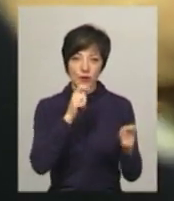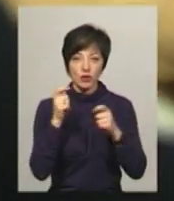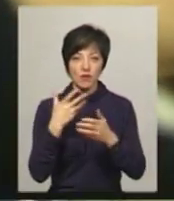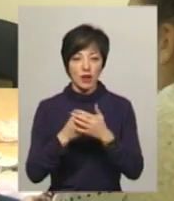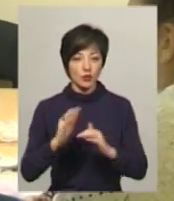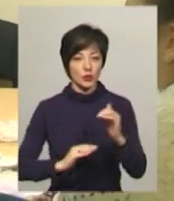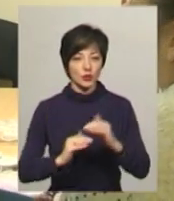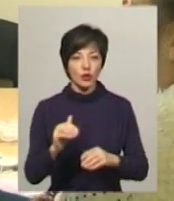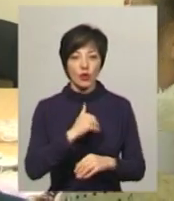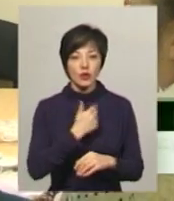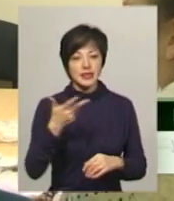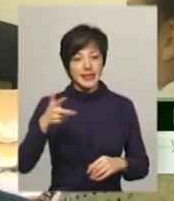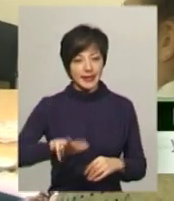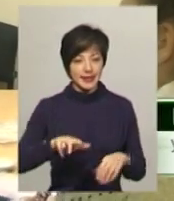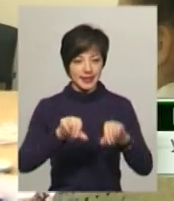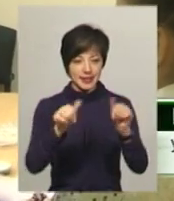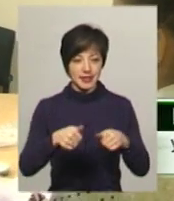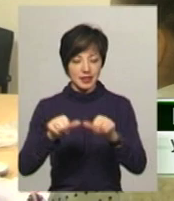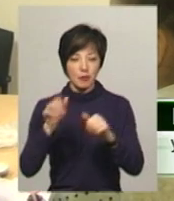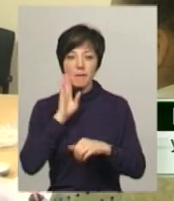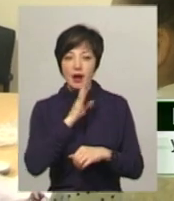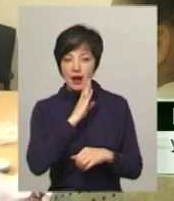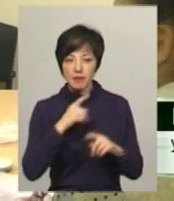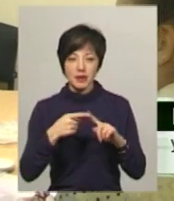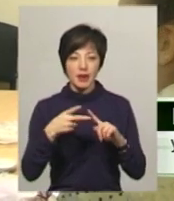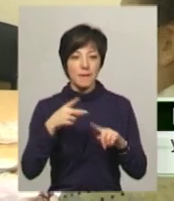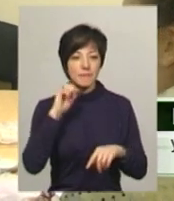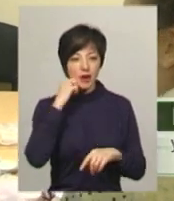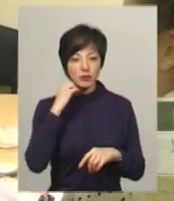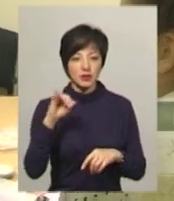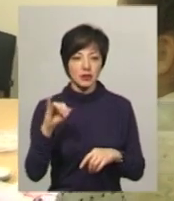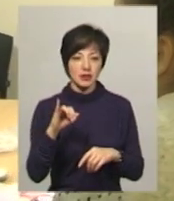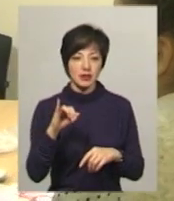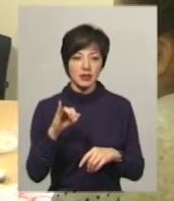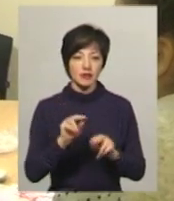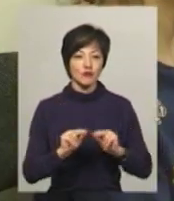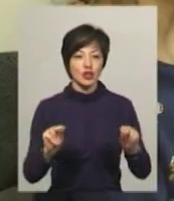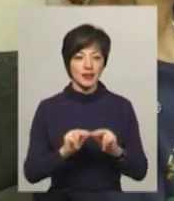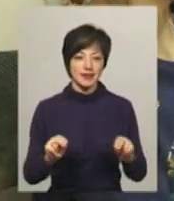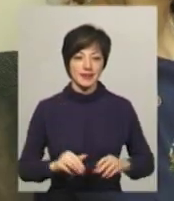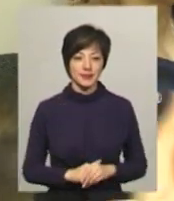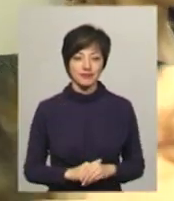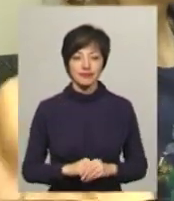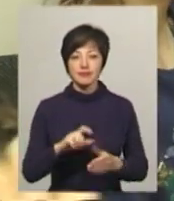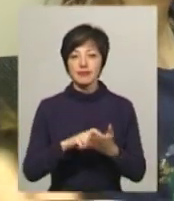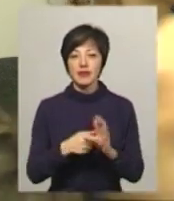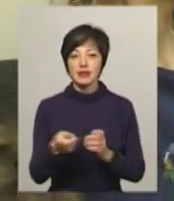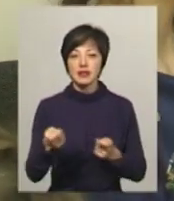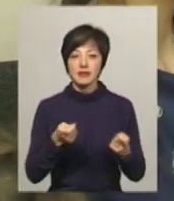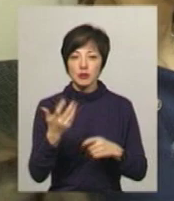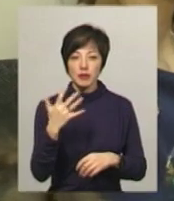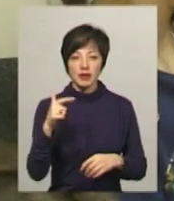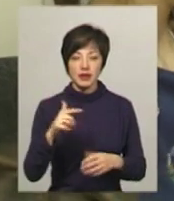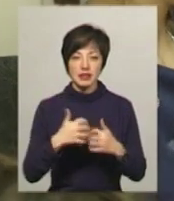власноруч. «Хочу три серця, бабуся і вчительці». Класний керівник п'ятого Г